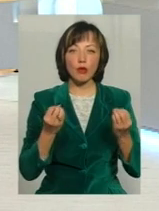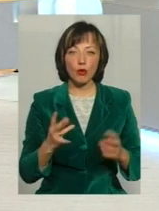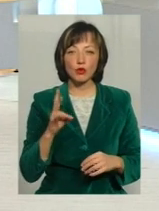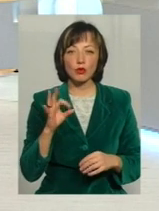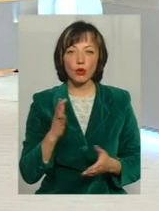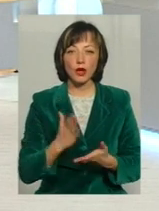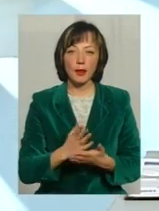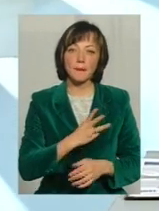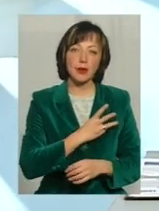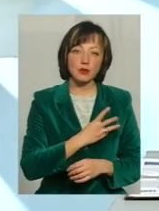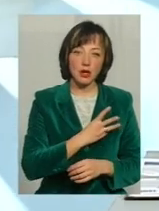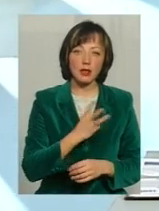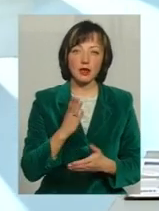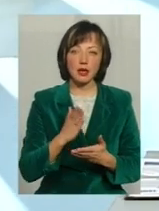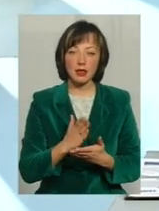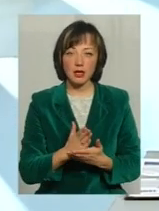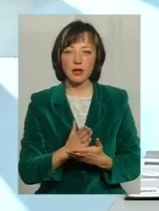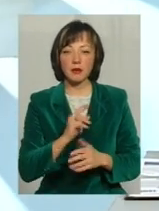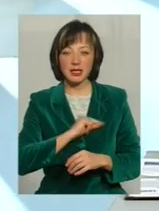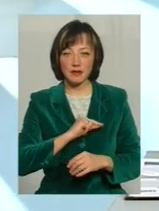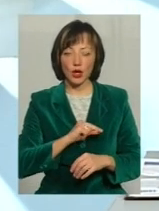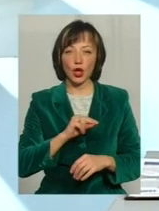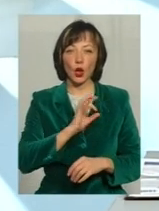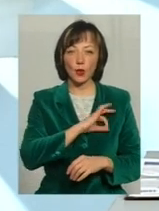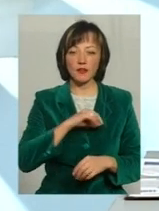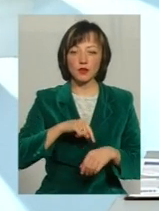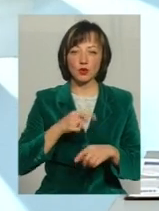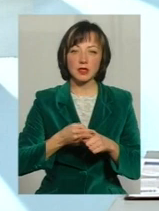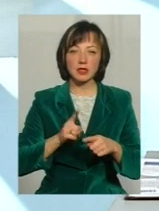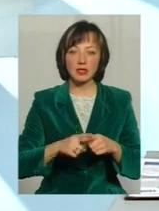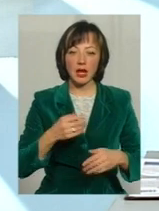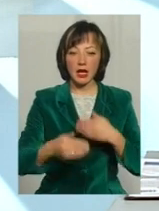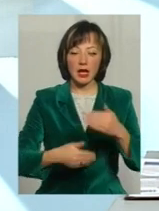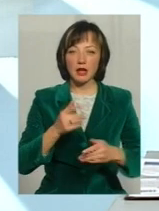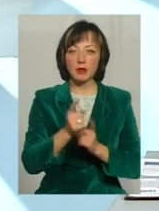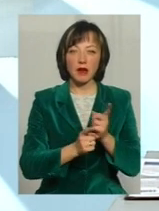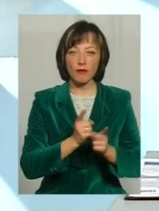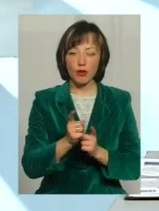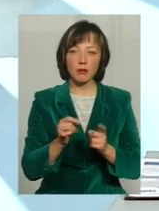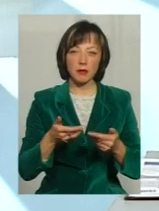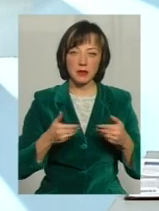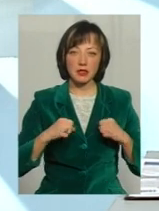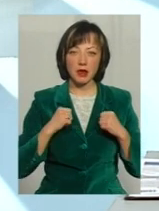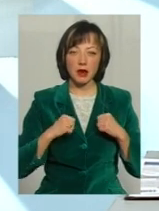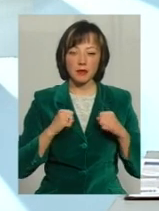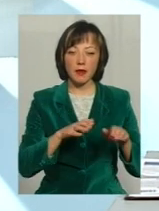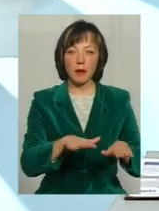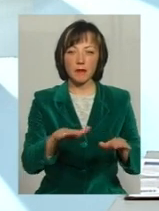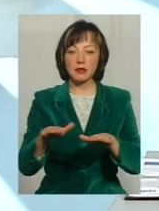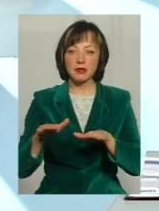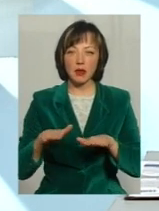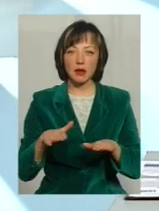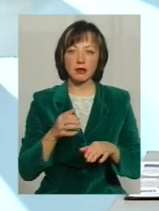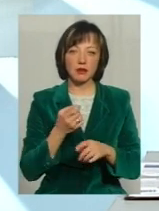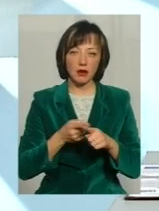бажання І сьогодні є мотивація у працівників юстиції, які відчули цей реформ, який задав сьогодні міністр І ми сьогодні стараємося на місцях цей